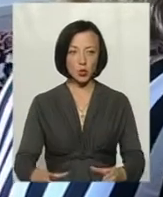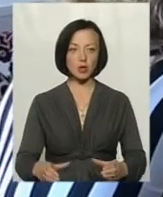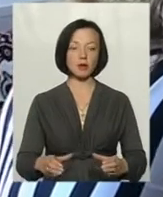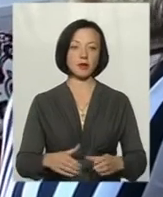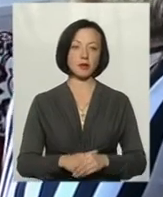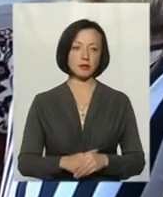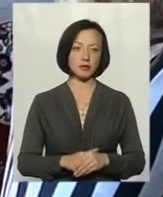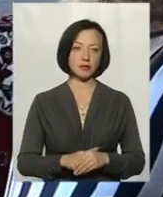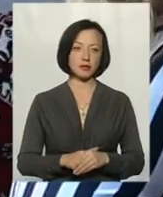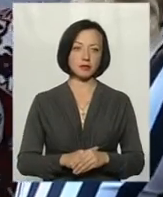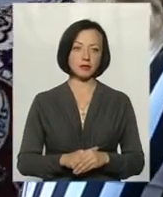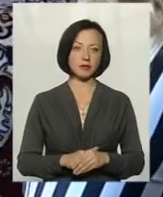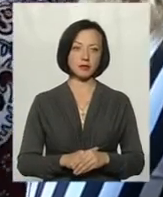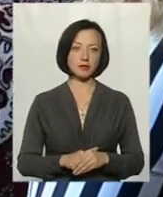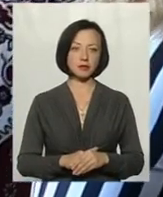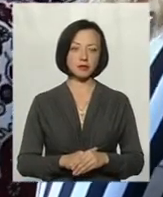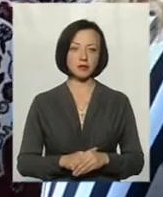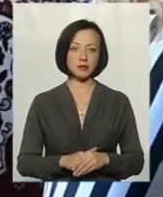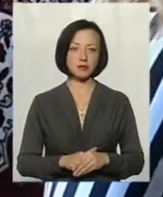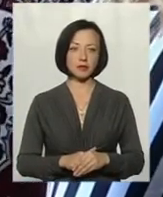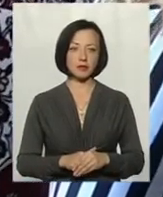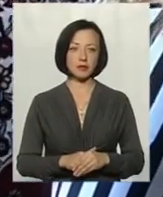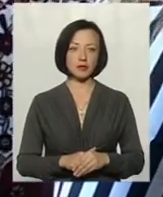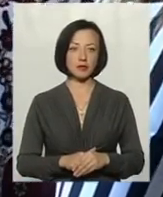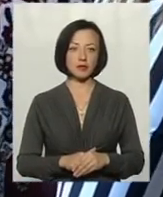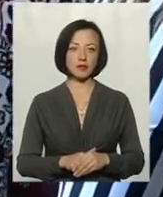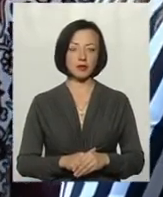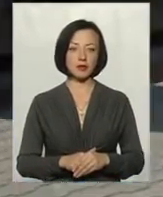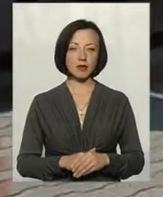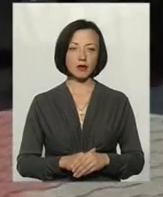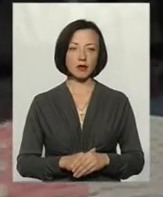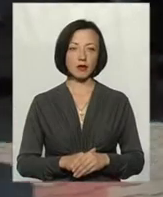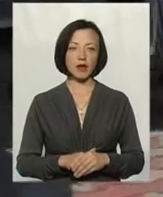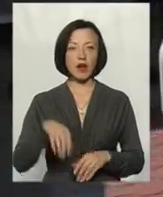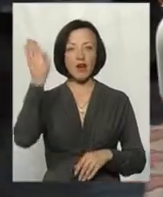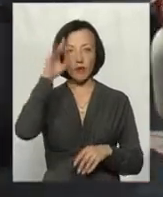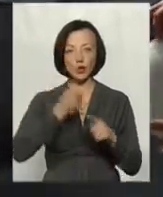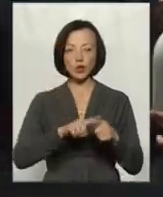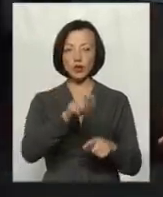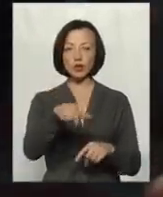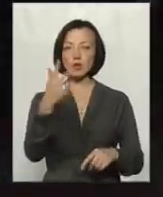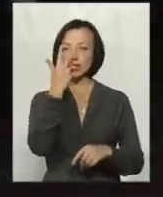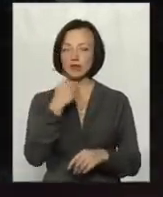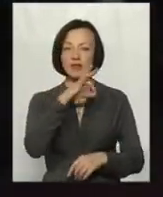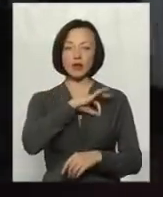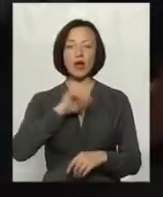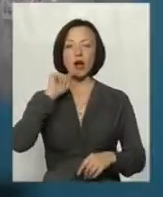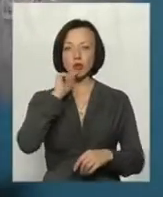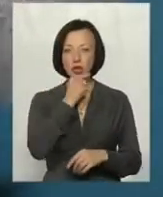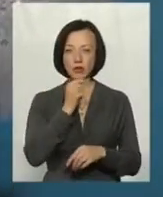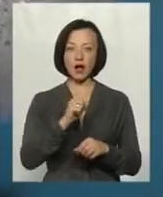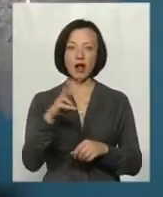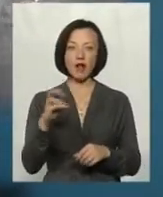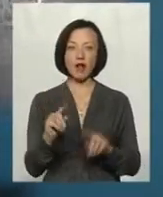на блок беруть бетони і їдуть до башні по воду. Воду ці люди звикли використовувати ощадливо,